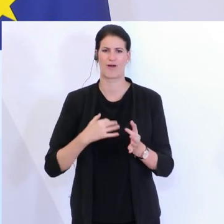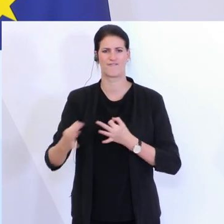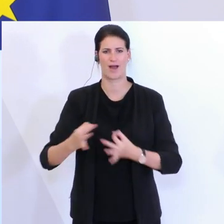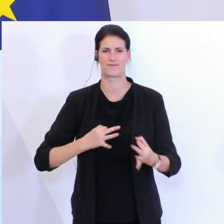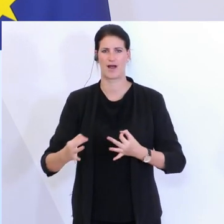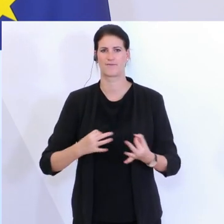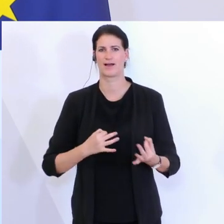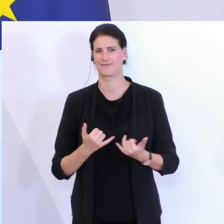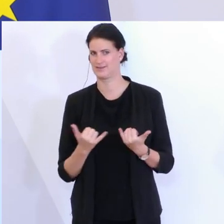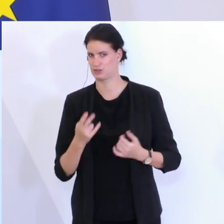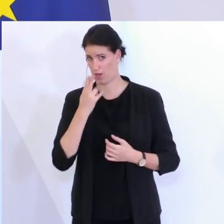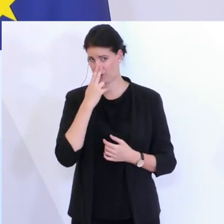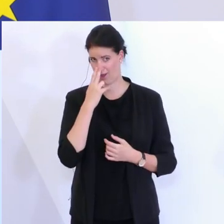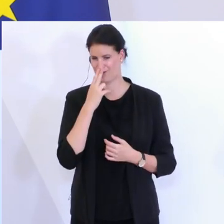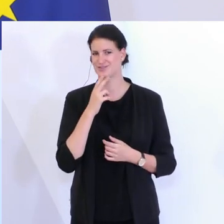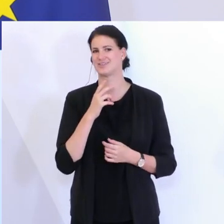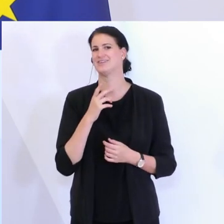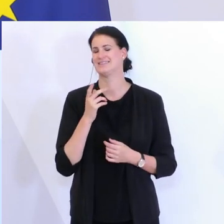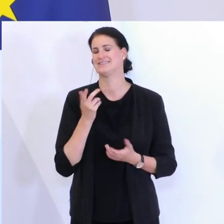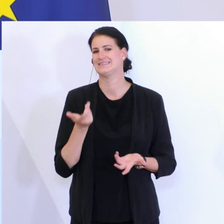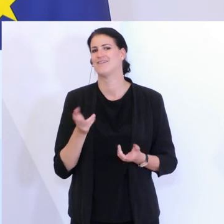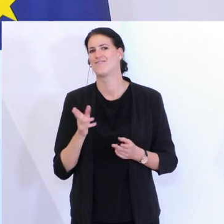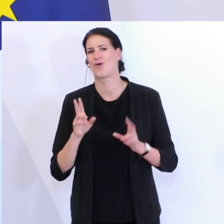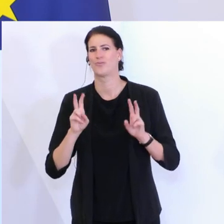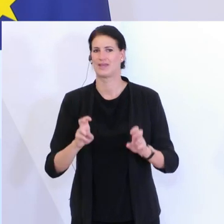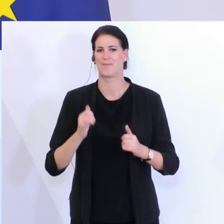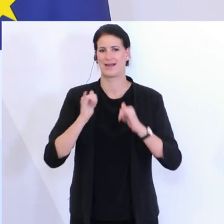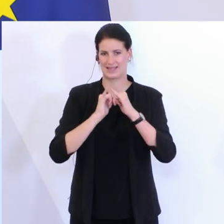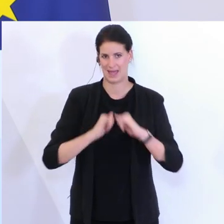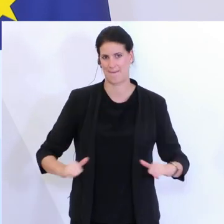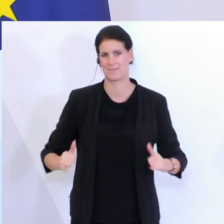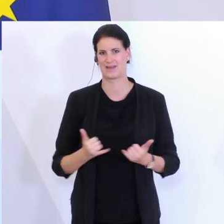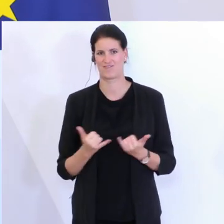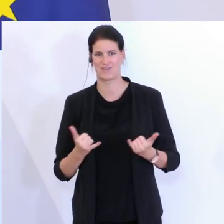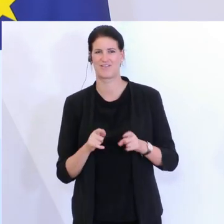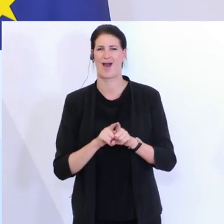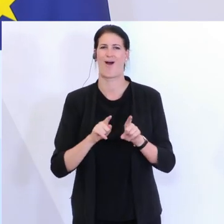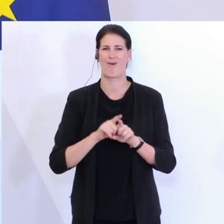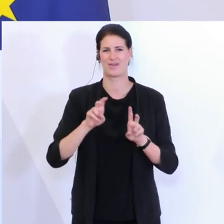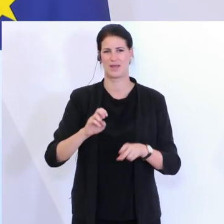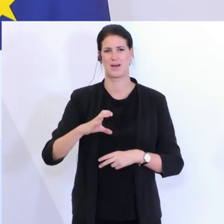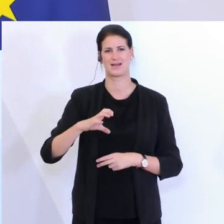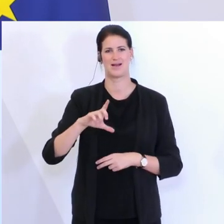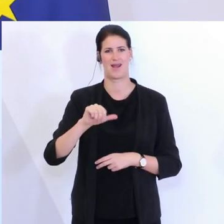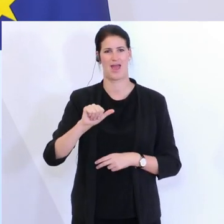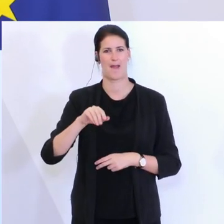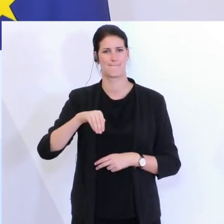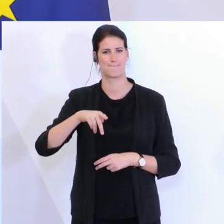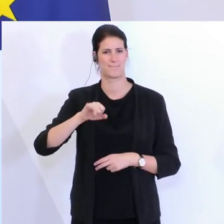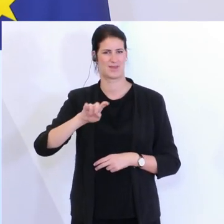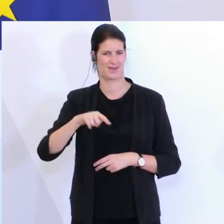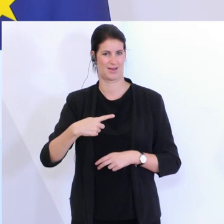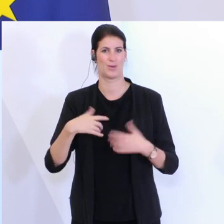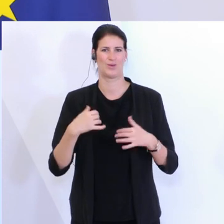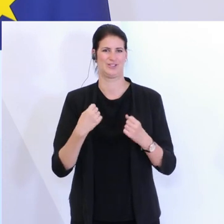mich, weil natürlich das Thema Camping und Clamping intensiv einen intensiven Anstieg hatte in diesem